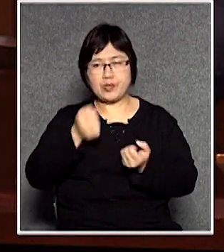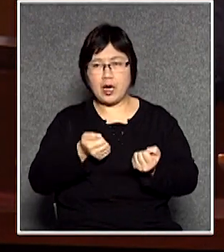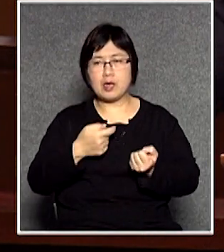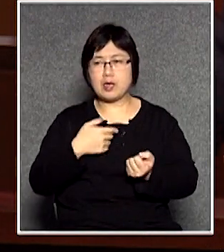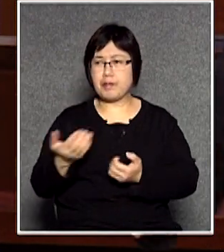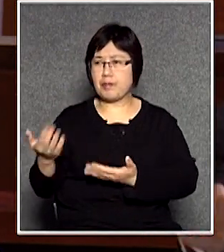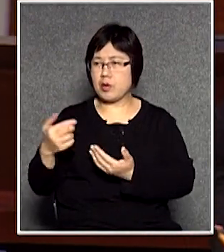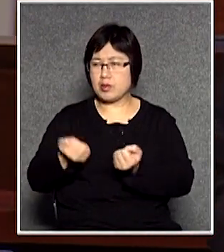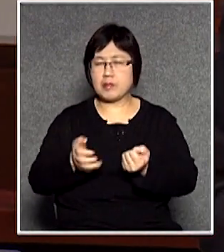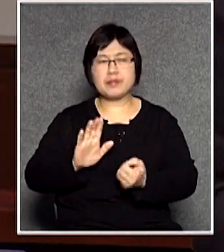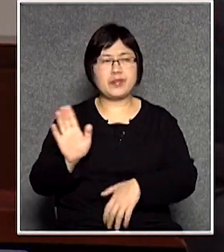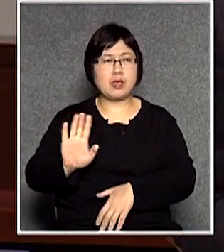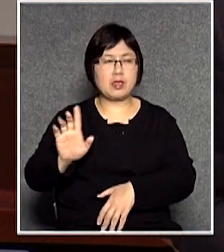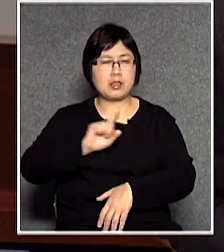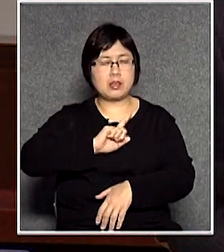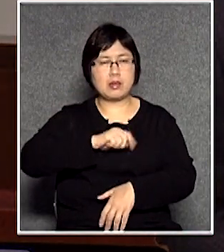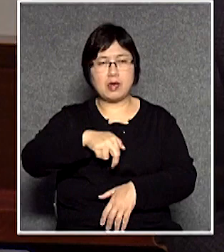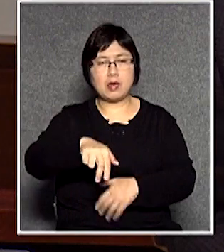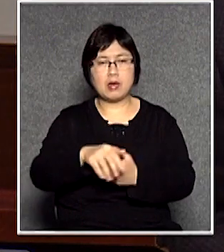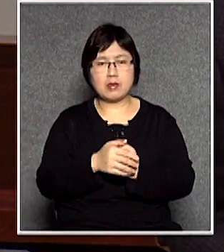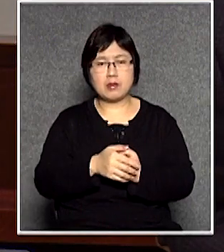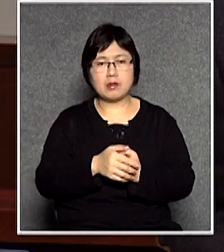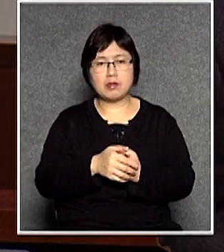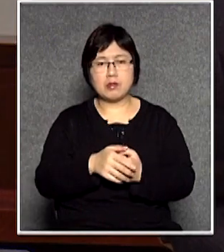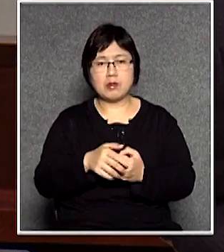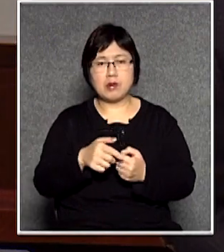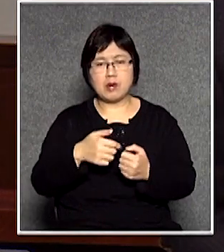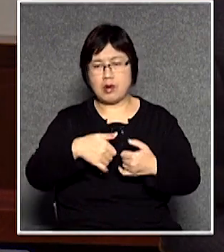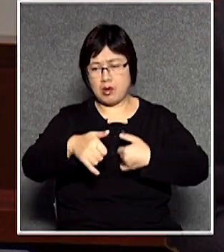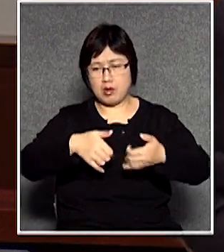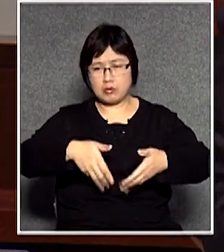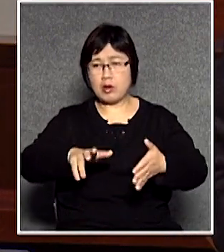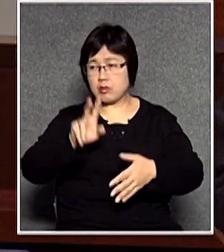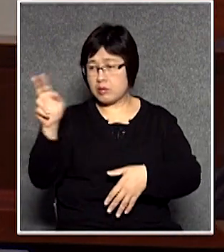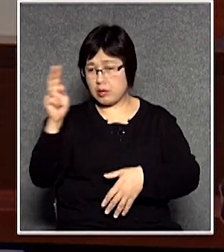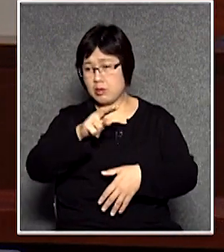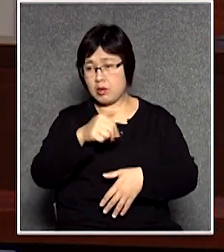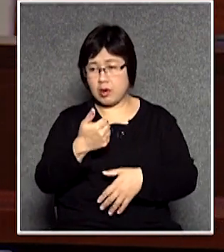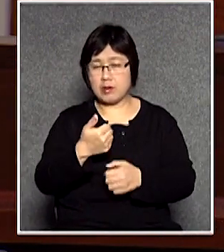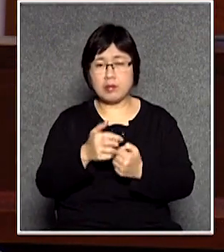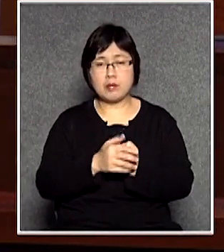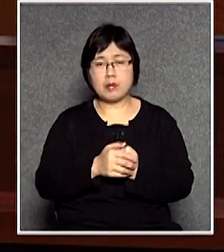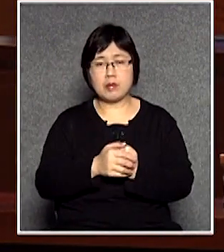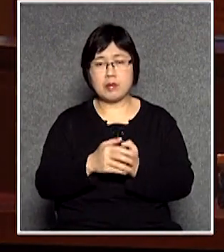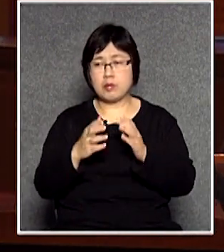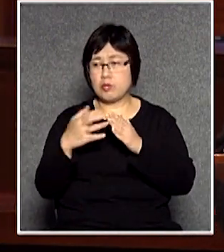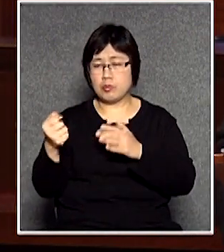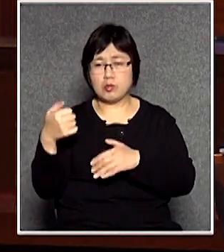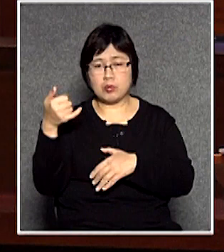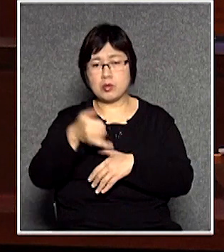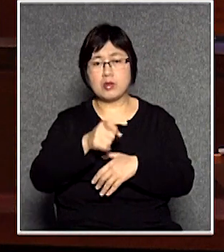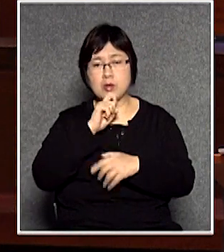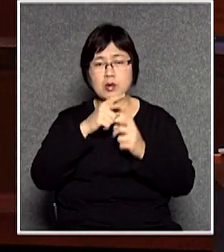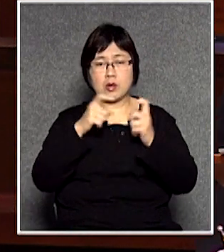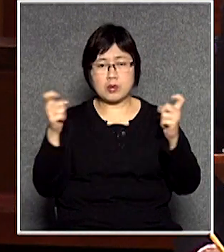免得堅持那些行人道你去看看局長也有去九雄